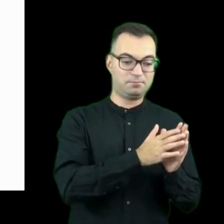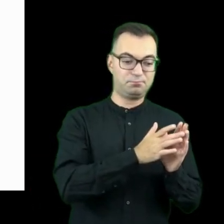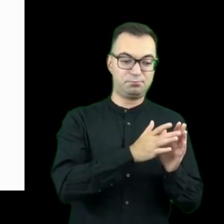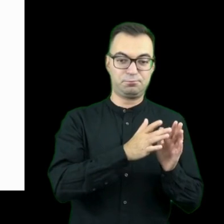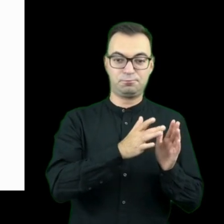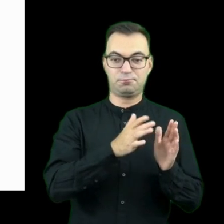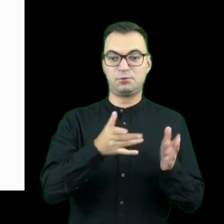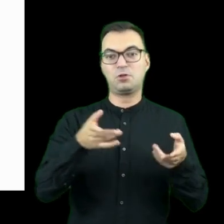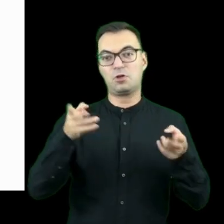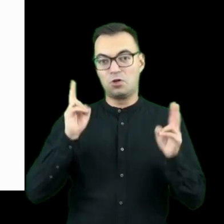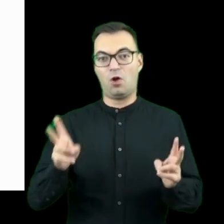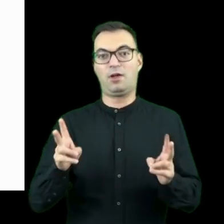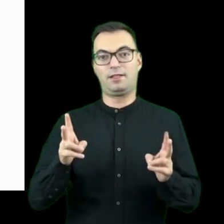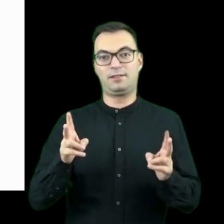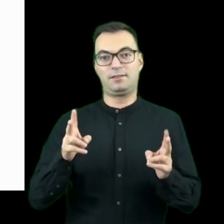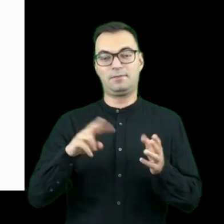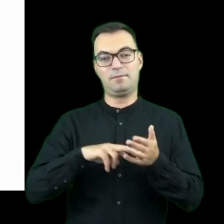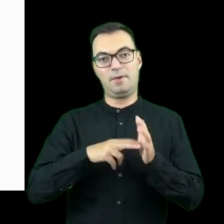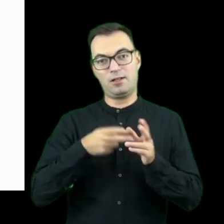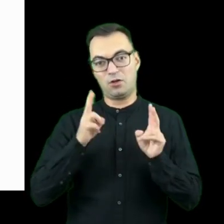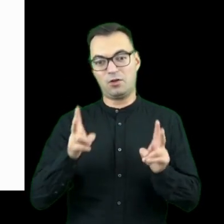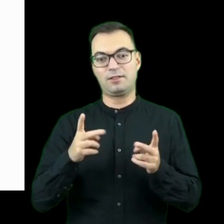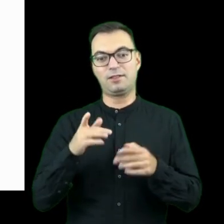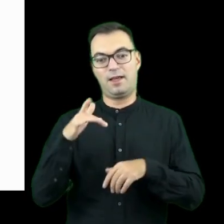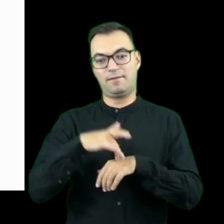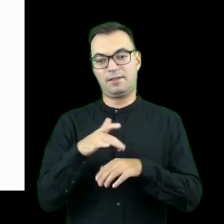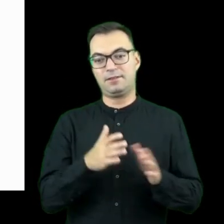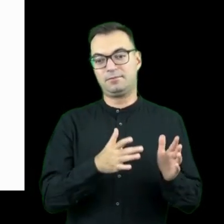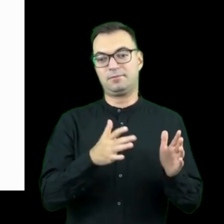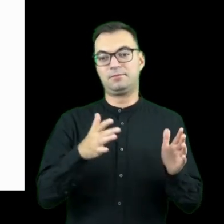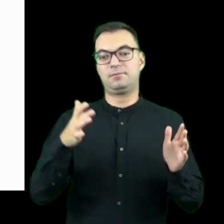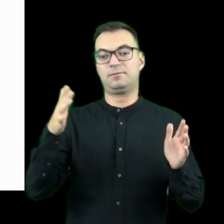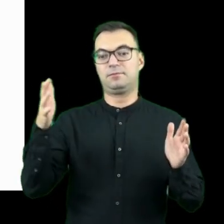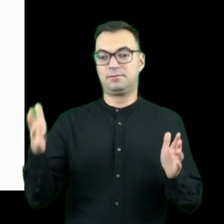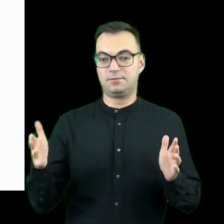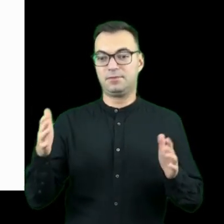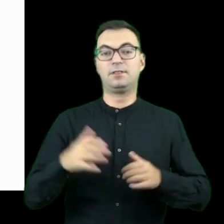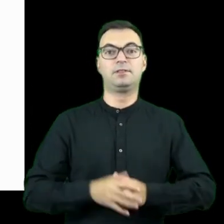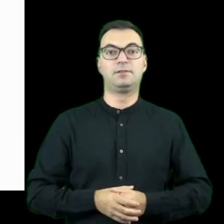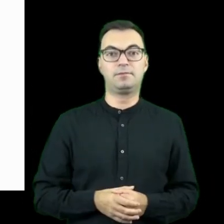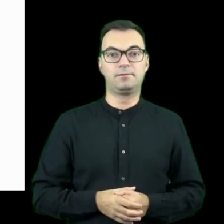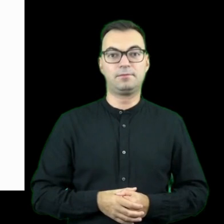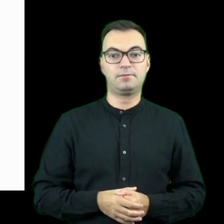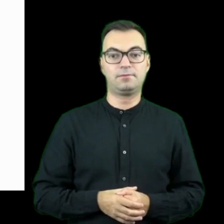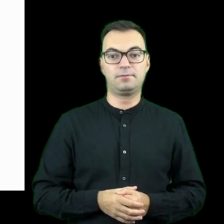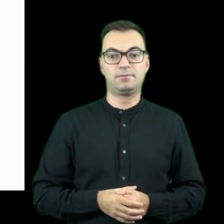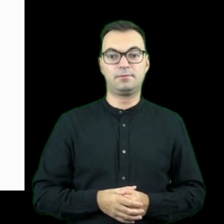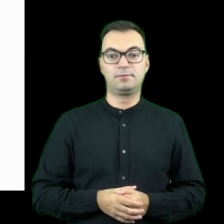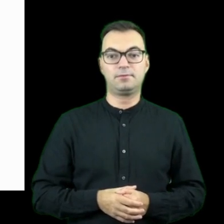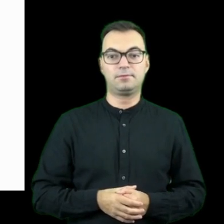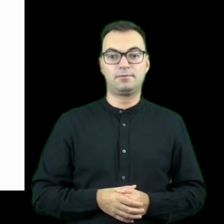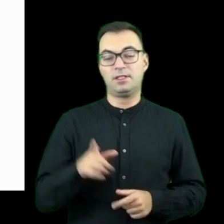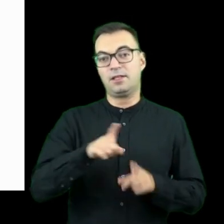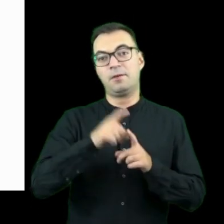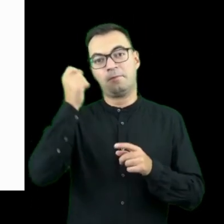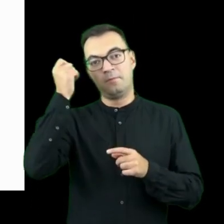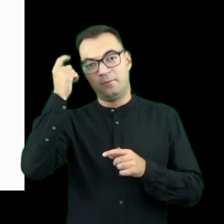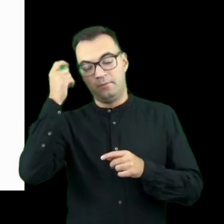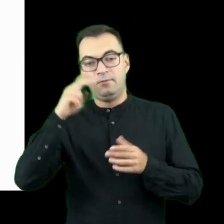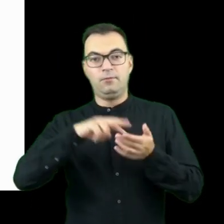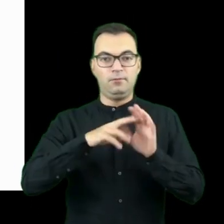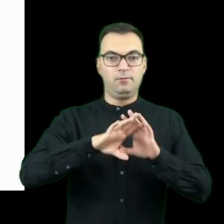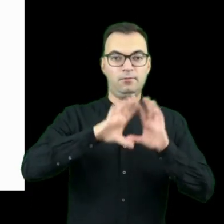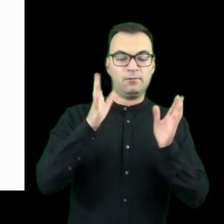konkretnego konceptu. No i to, co jest właściwie chyba kluczem całego tego spotkania. Te koncepty, ale też wszystkie inne, które